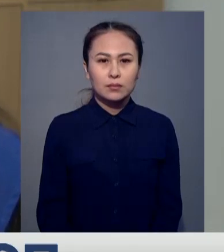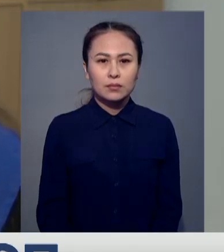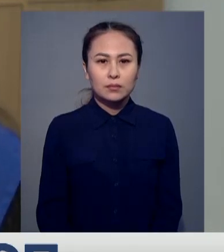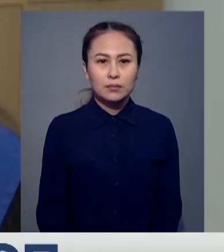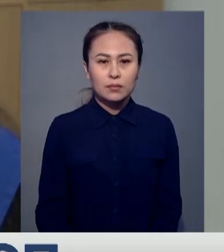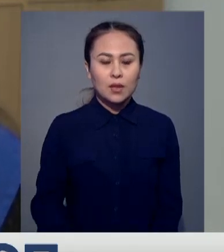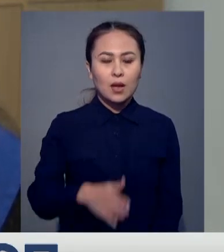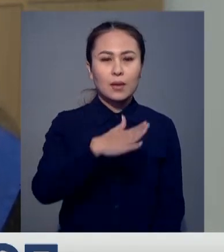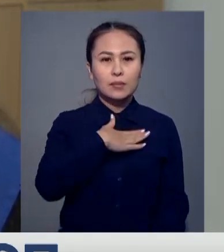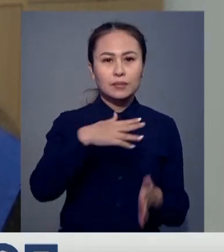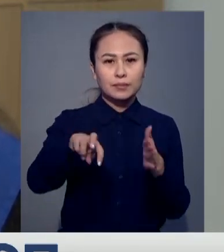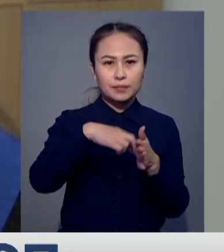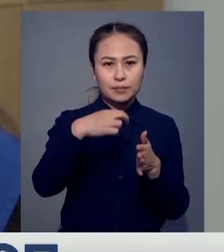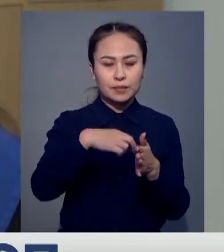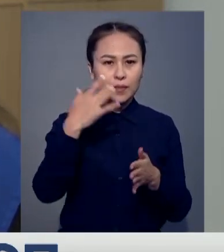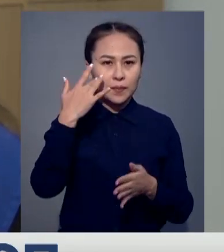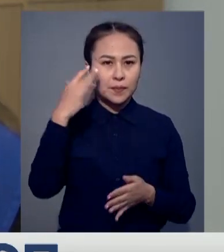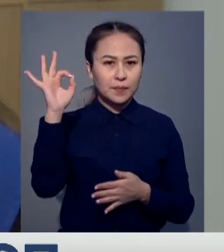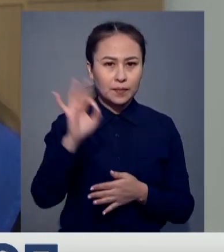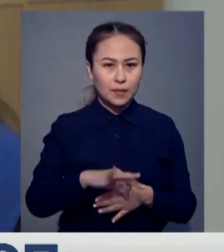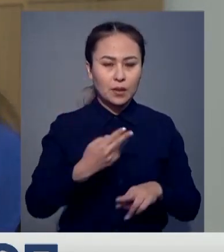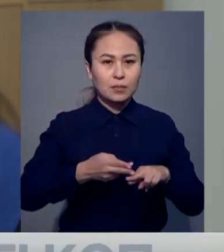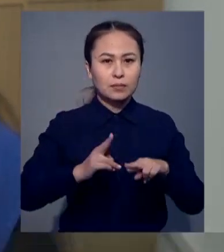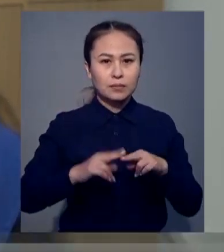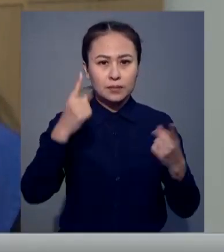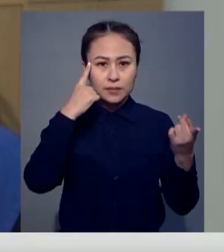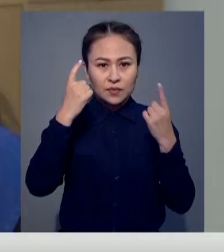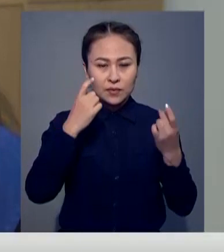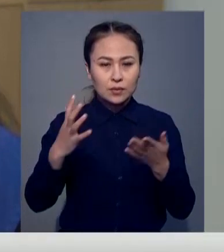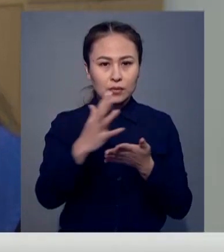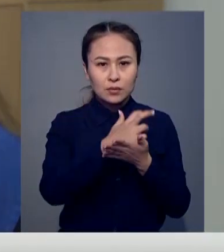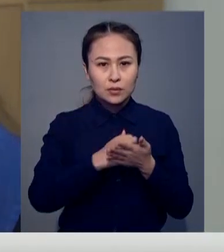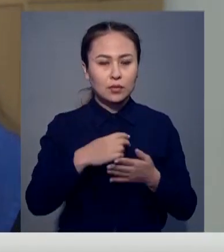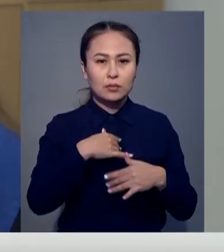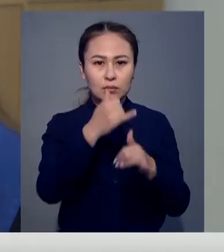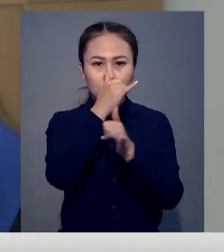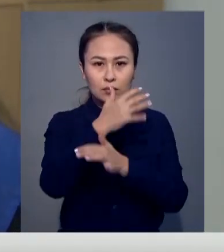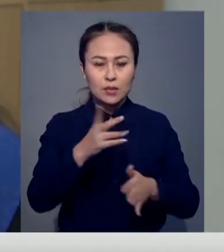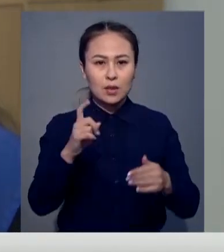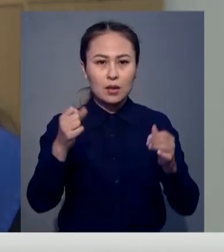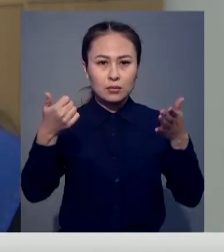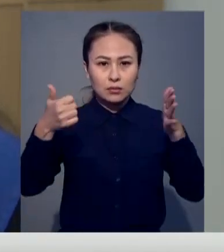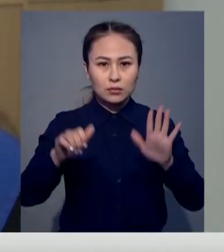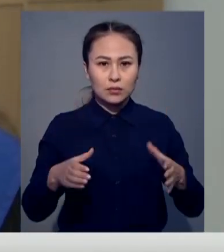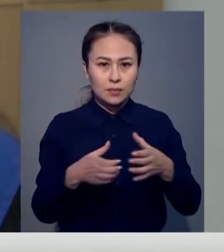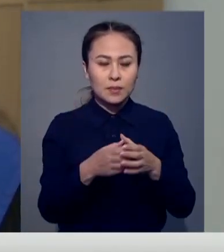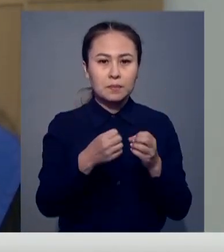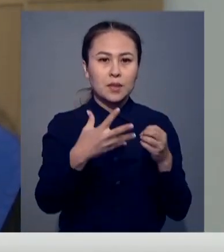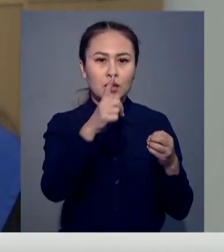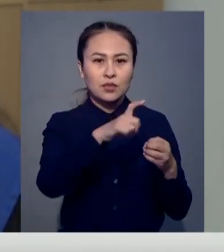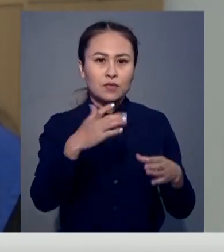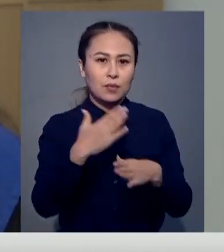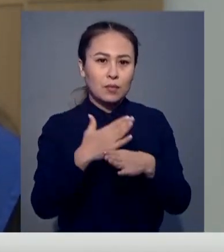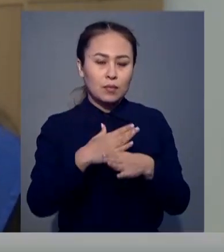Бізге қабарламалар жиы келіп түседі. Сондықтан мәлімет жинаумен айналысып айымыз. Сонғы жарты жылда біздің топпен 15 адам табылды.